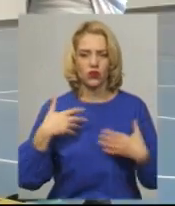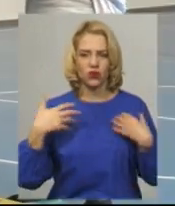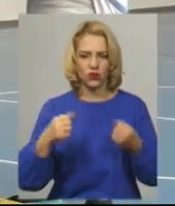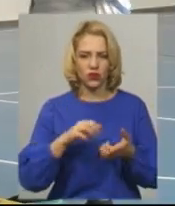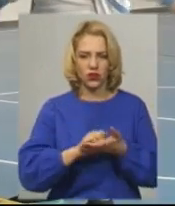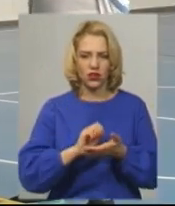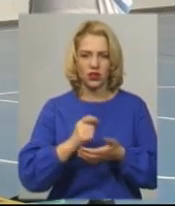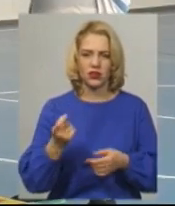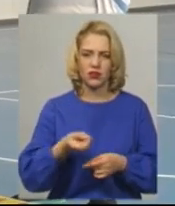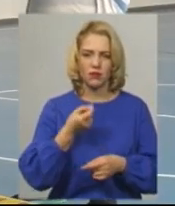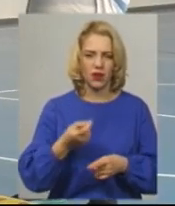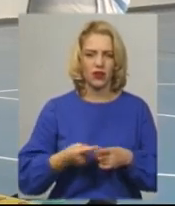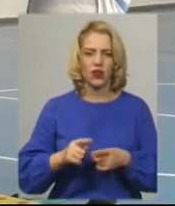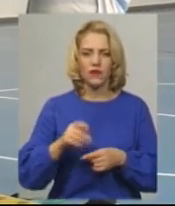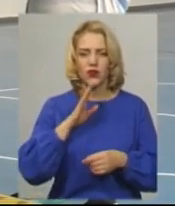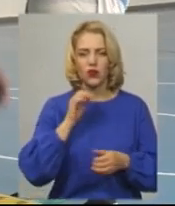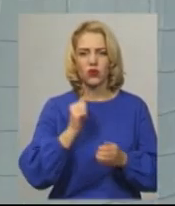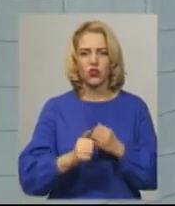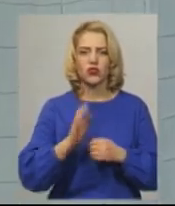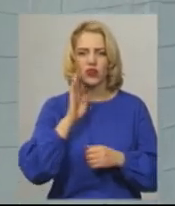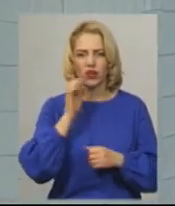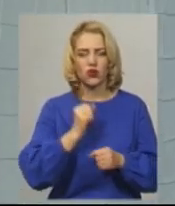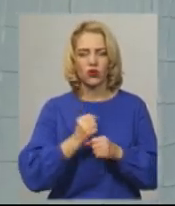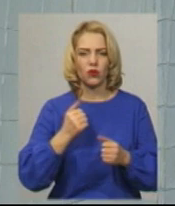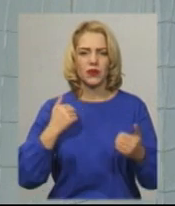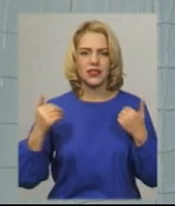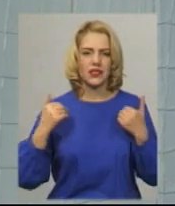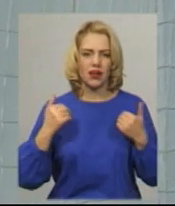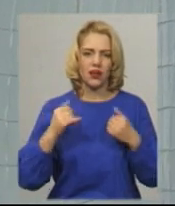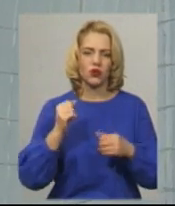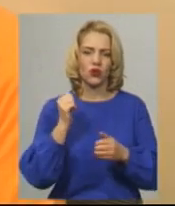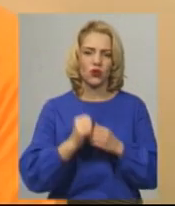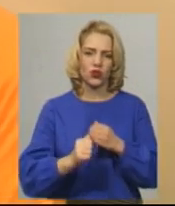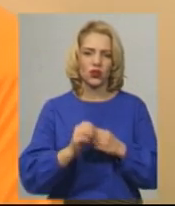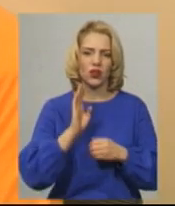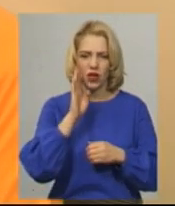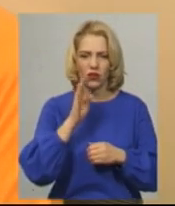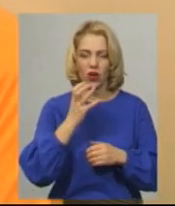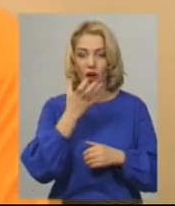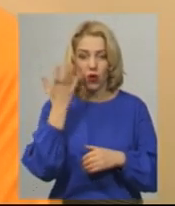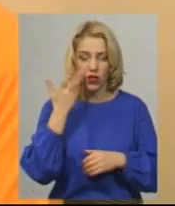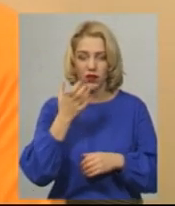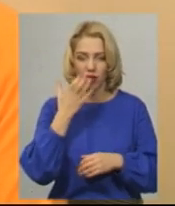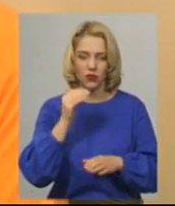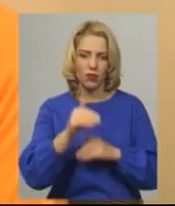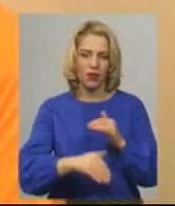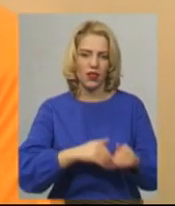в тиждень замало. Вона кожного ранку робить зарядку, а в теплу пору щодня плаває в річці. Треба рухатись.